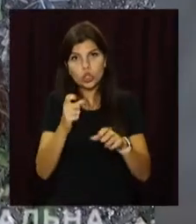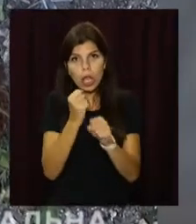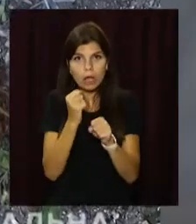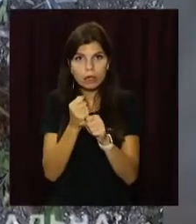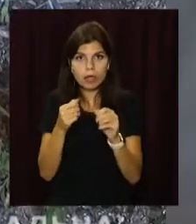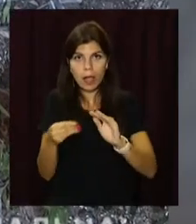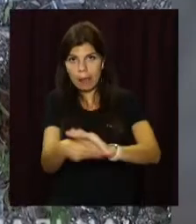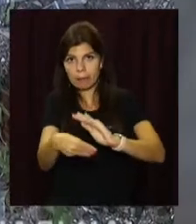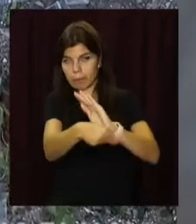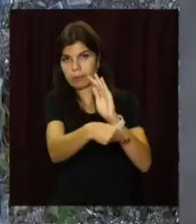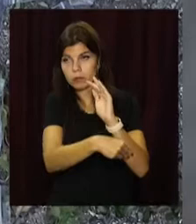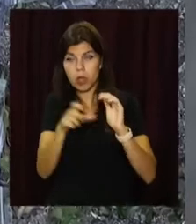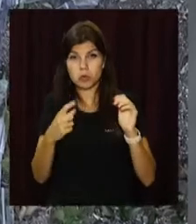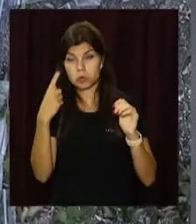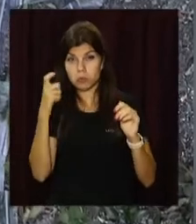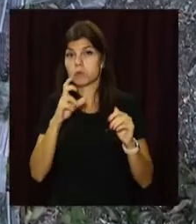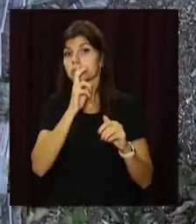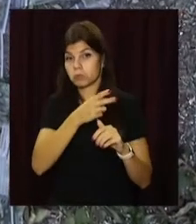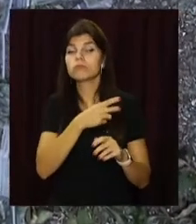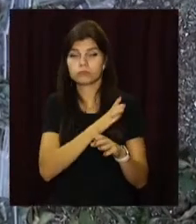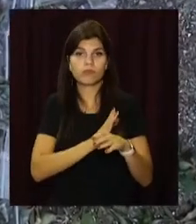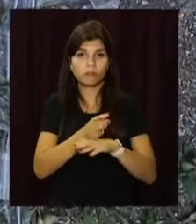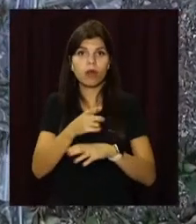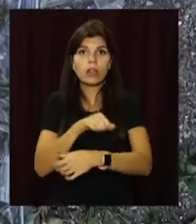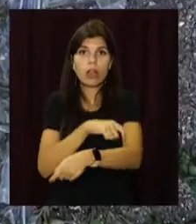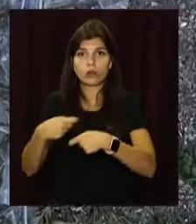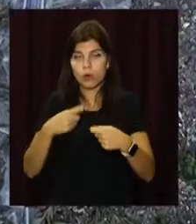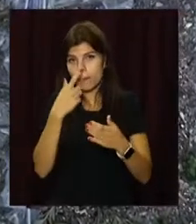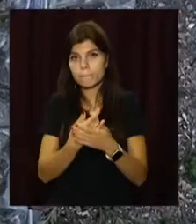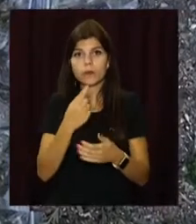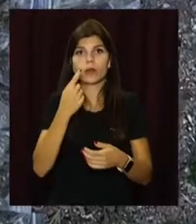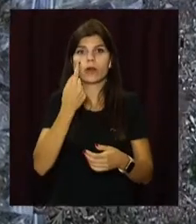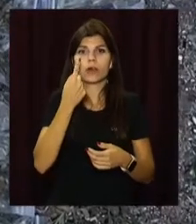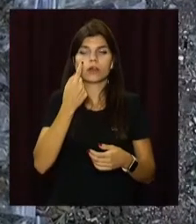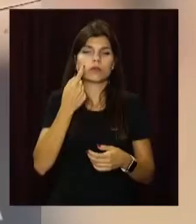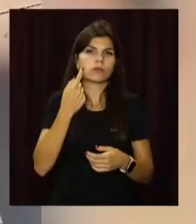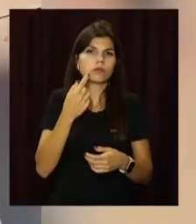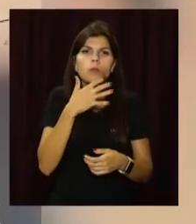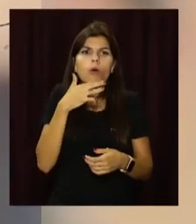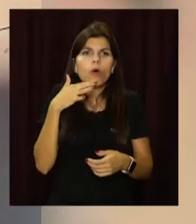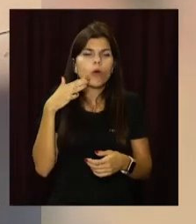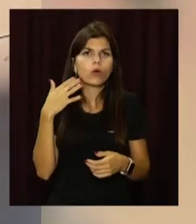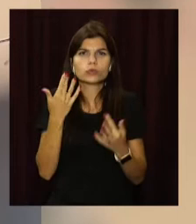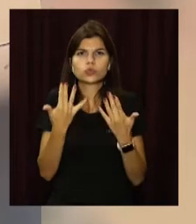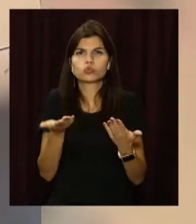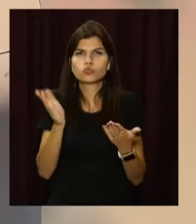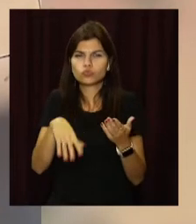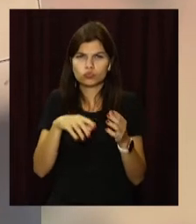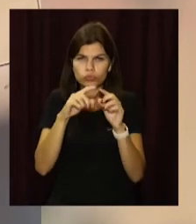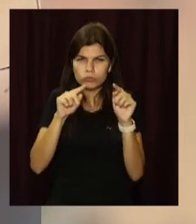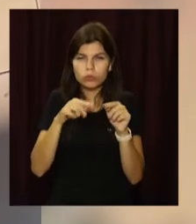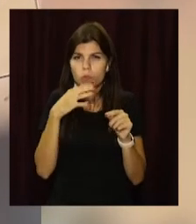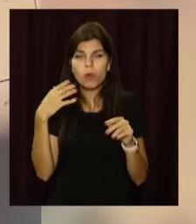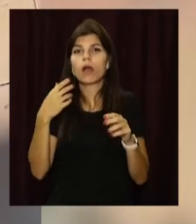робить закладки. На місці поліцейський знайшли у наркоторговця майже півтори сотні пакетиків з канабісом. Їх відправили на експертизу.